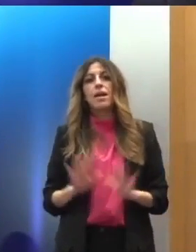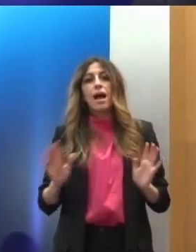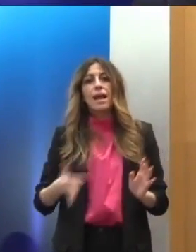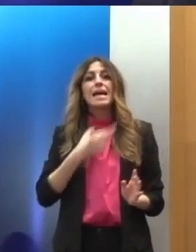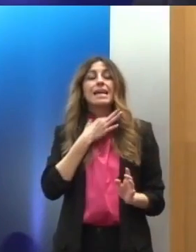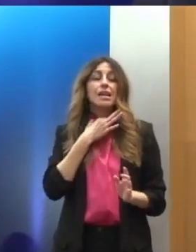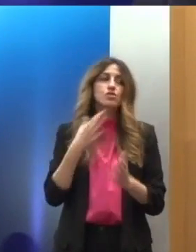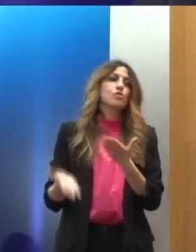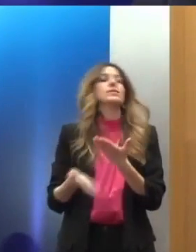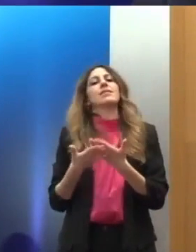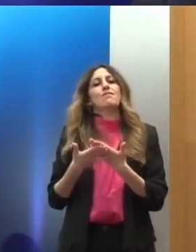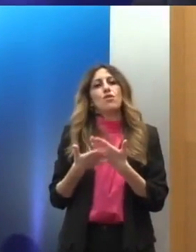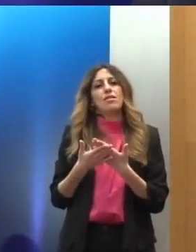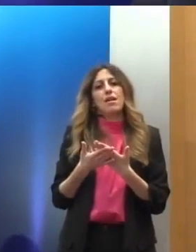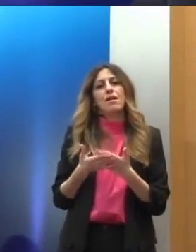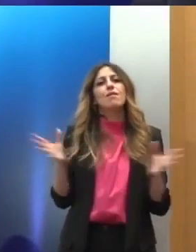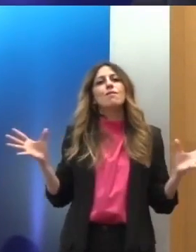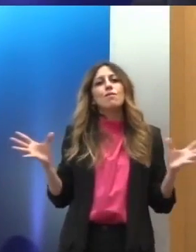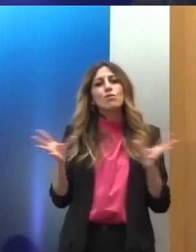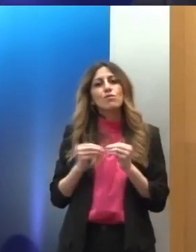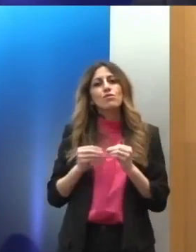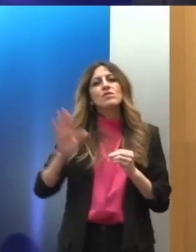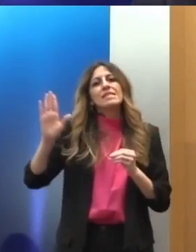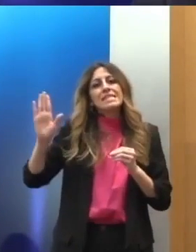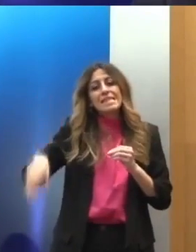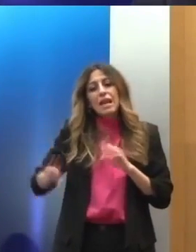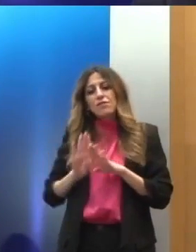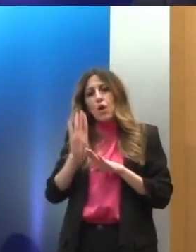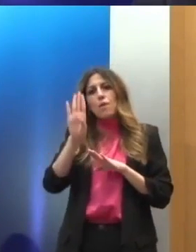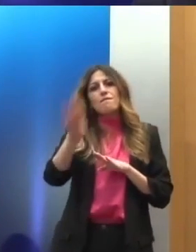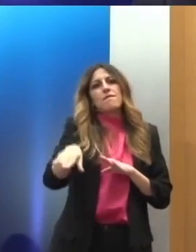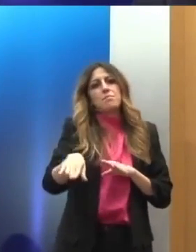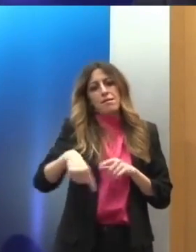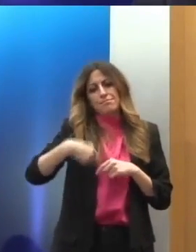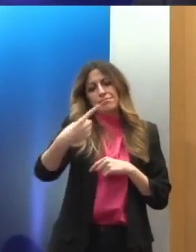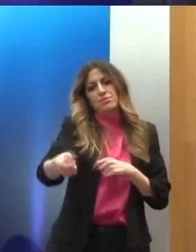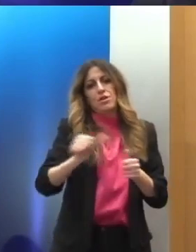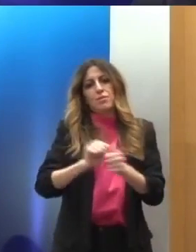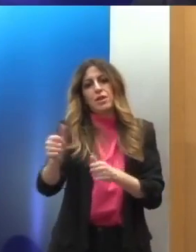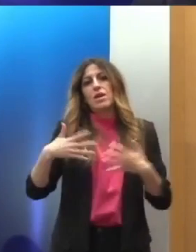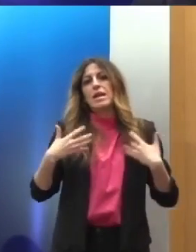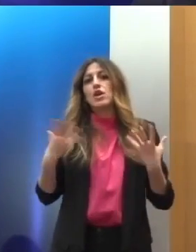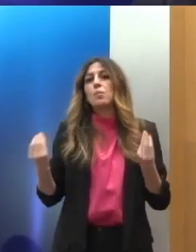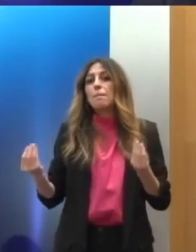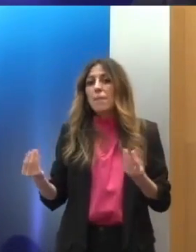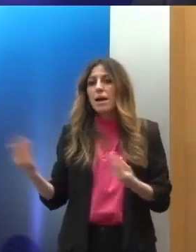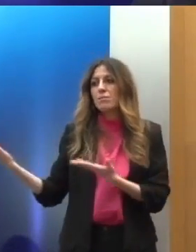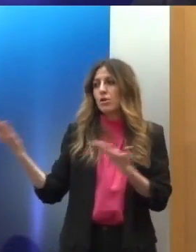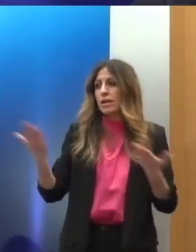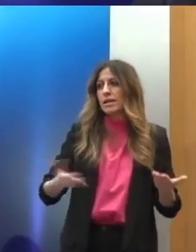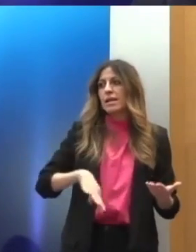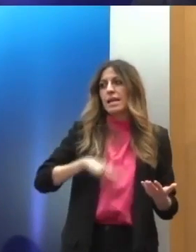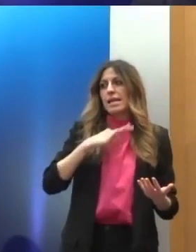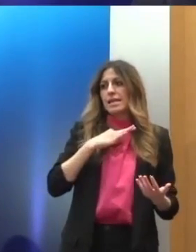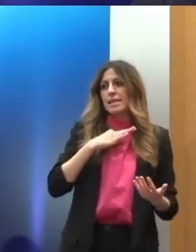το τελικό βήμα και χαίρομαι πολύ που είστε εδώ, κύριε Βρόεδρε της Βουλής, γιατί ξέρετε